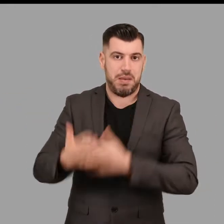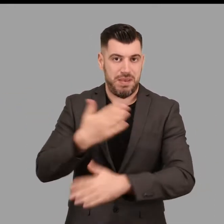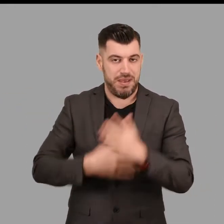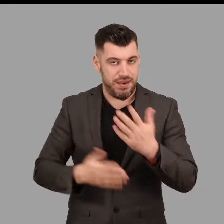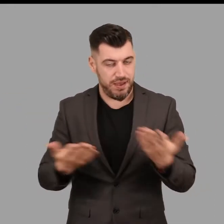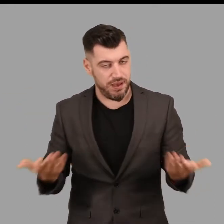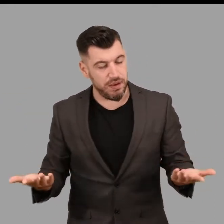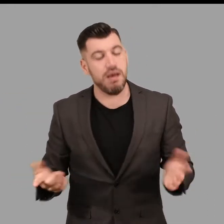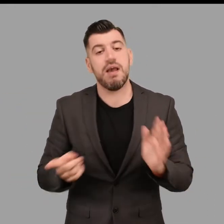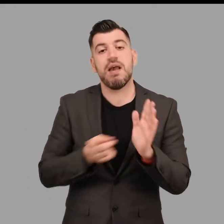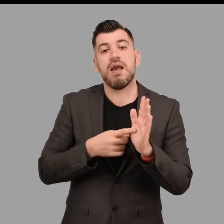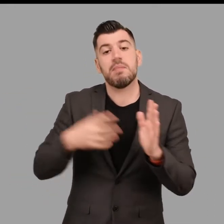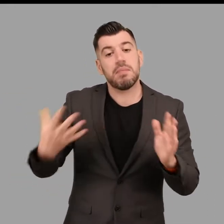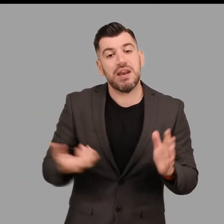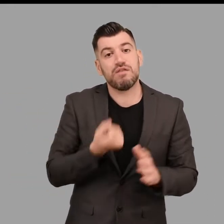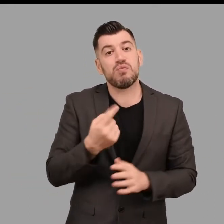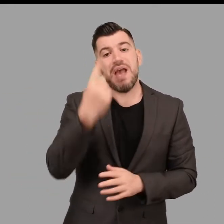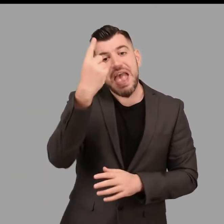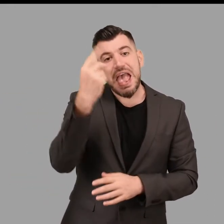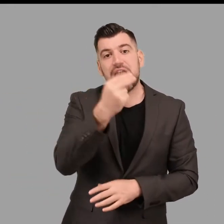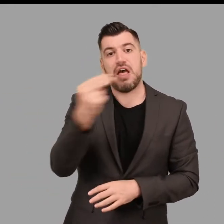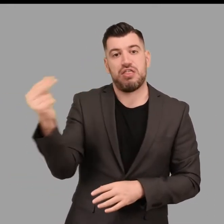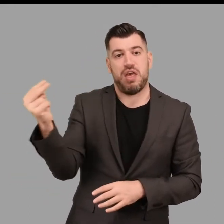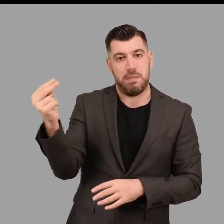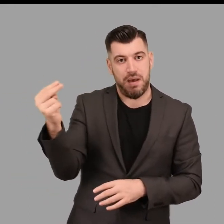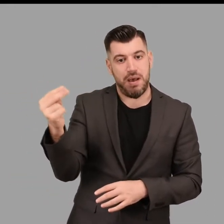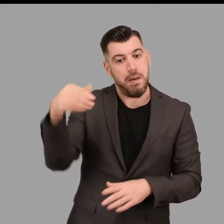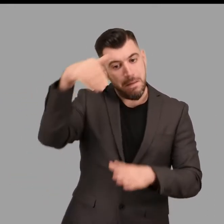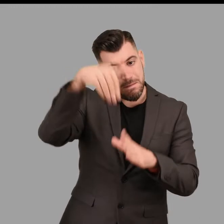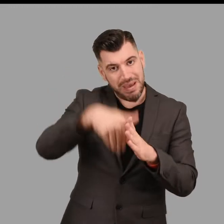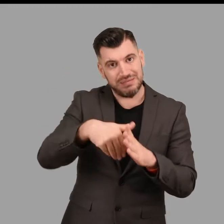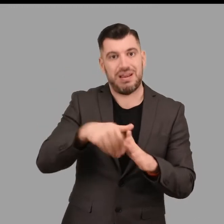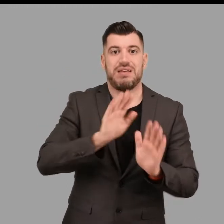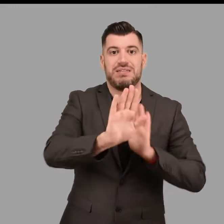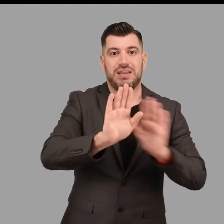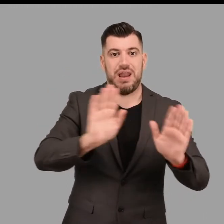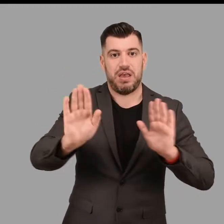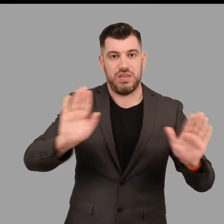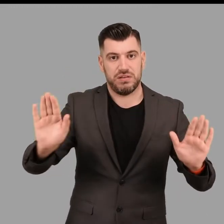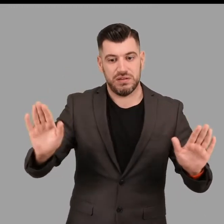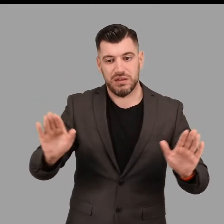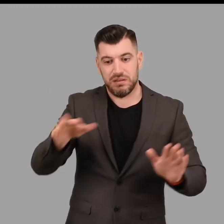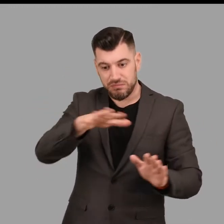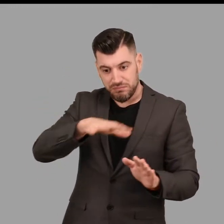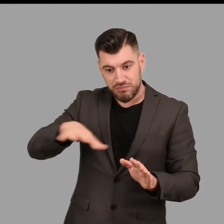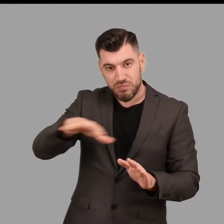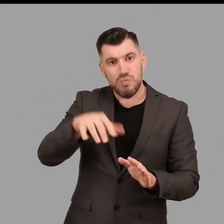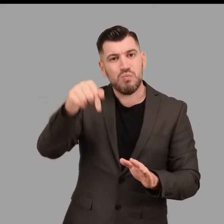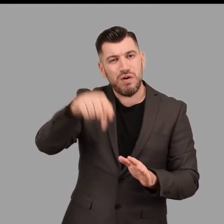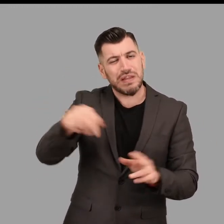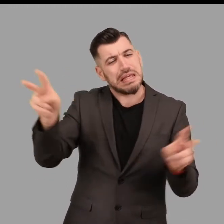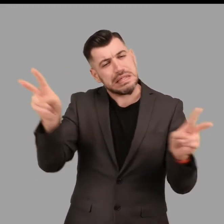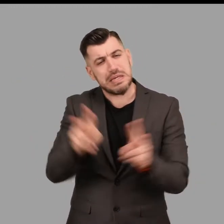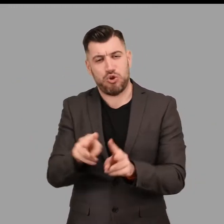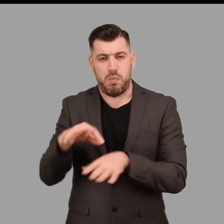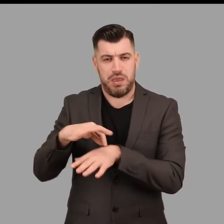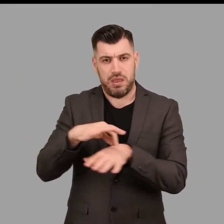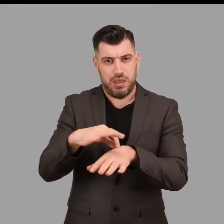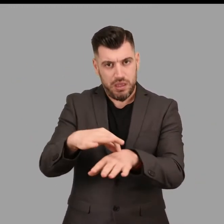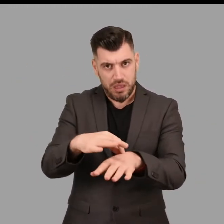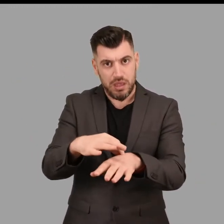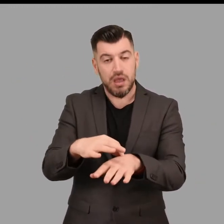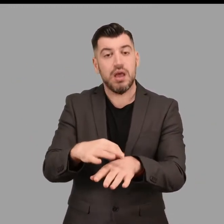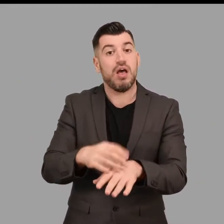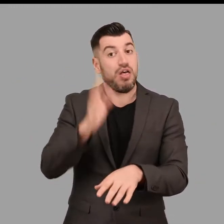έπρεπε να αναζητηθεί μια θεματική εντός της υπάρχουσας έκθεσης που θα ήταν περιεκτική, θα μπορούσε να καλυφθεί με